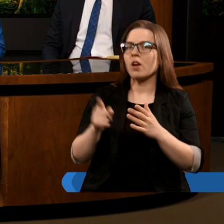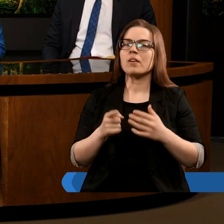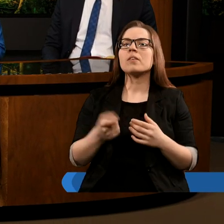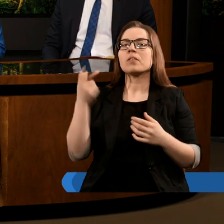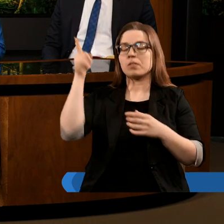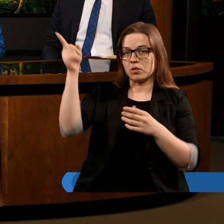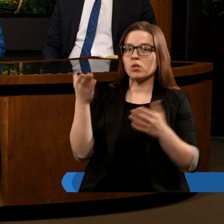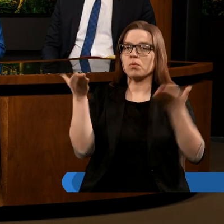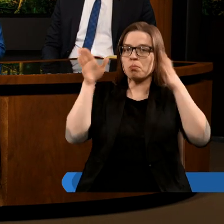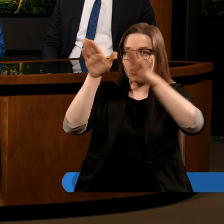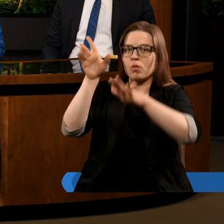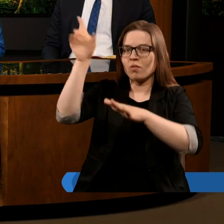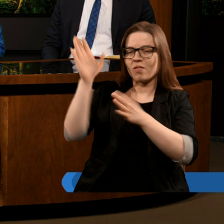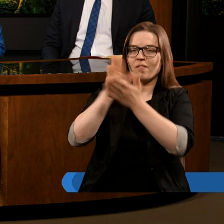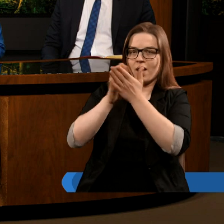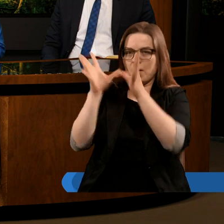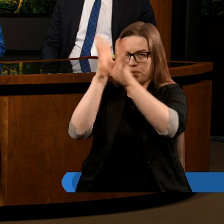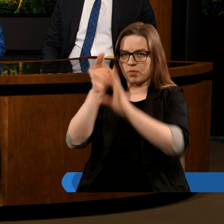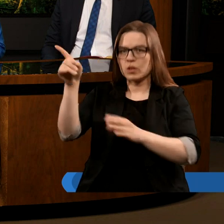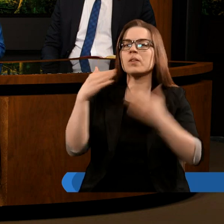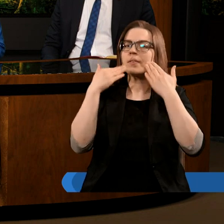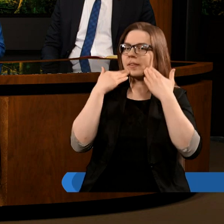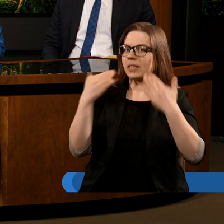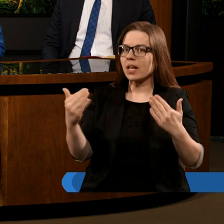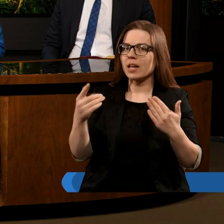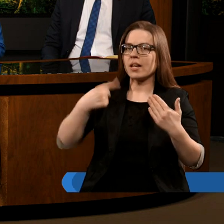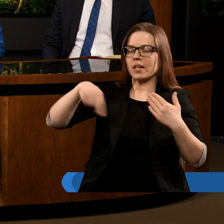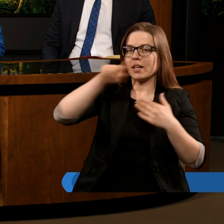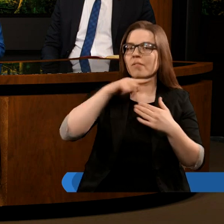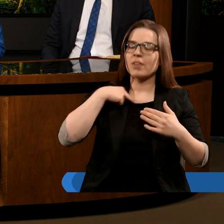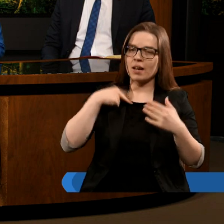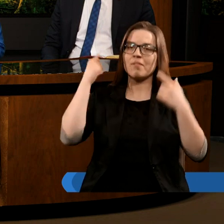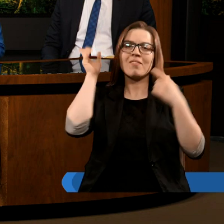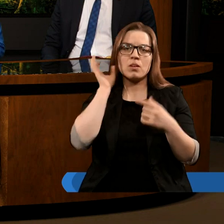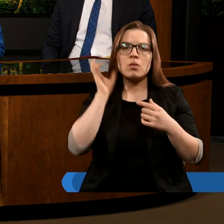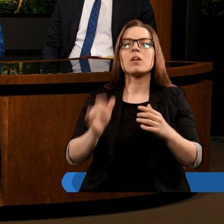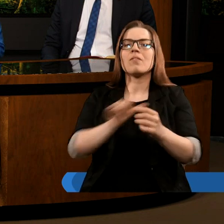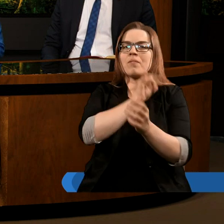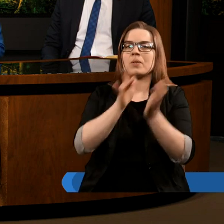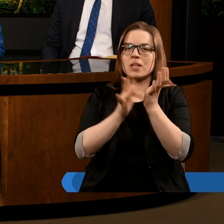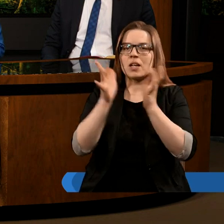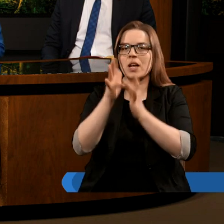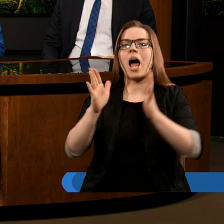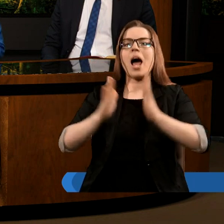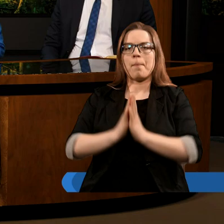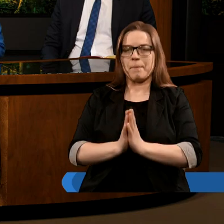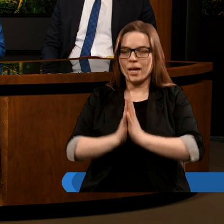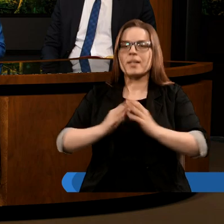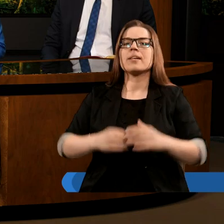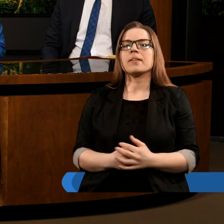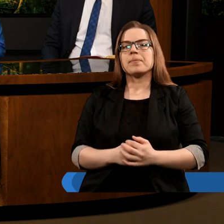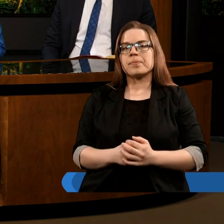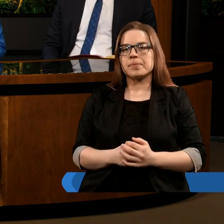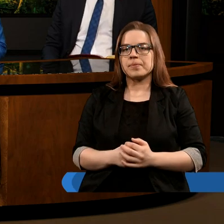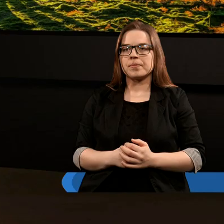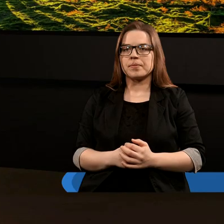I niech Tobie ku chwale będzie to spotkanie. I dziękujemy Ci, że nas wysłuchałeś, bo modlimy się w imieniu Pana Jezusa. Amen. Amen.